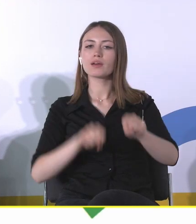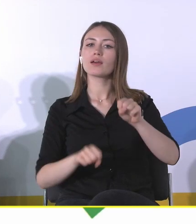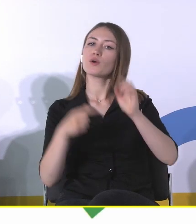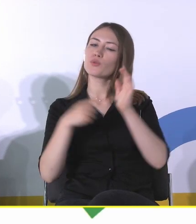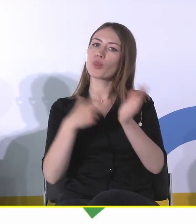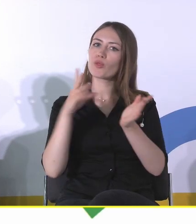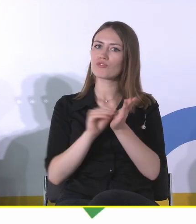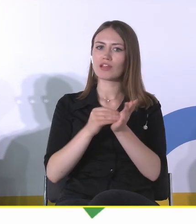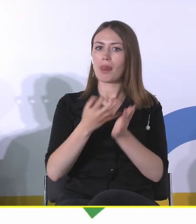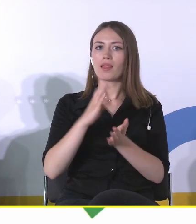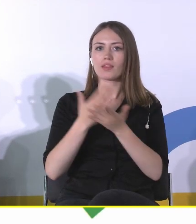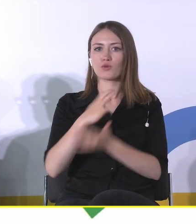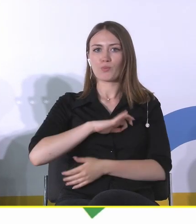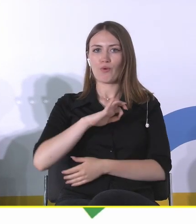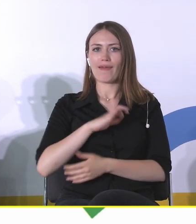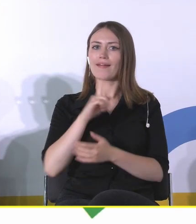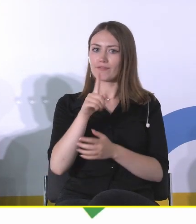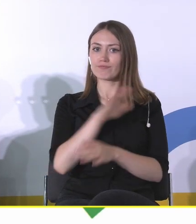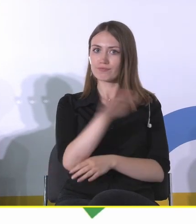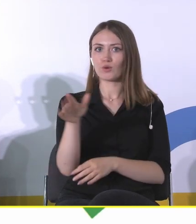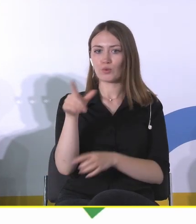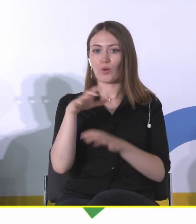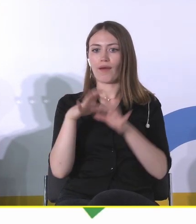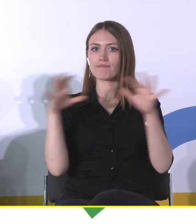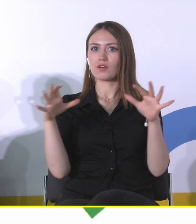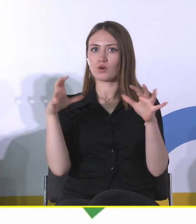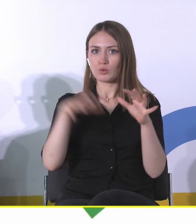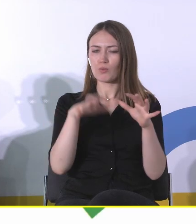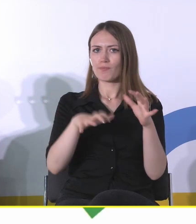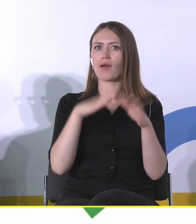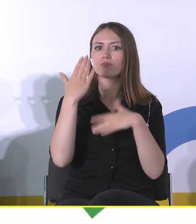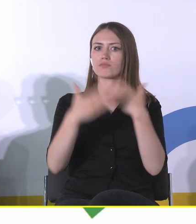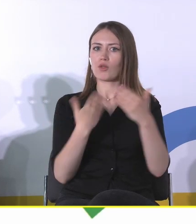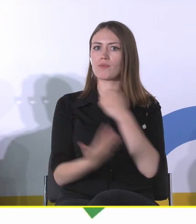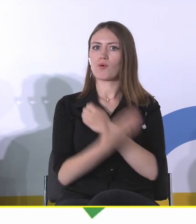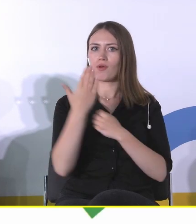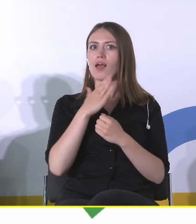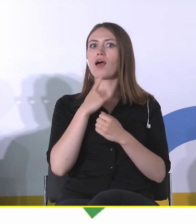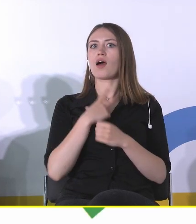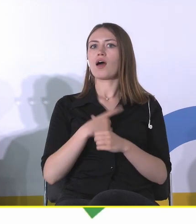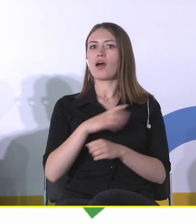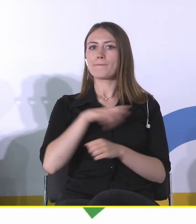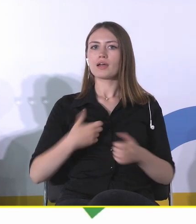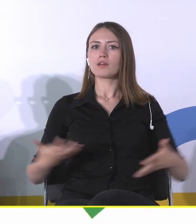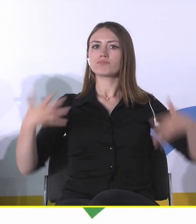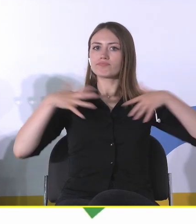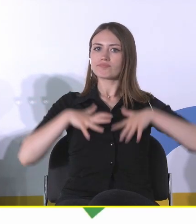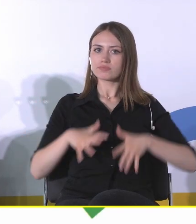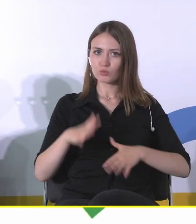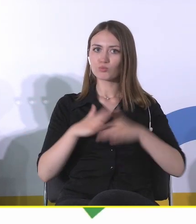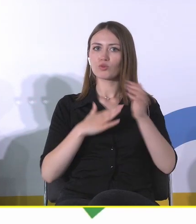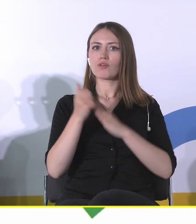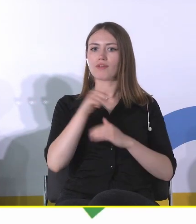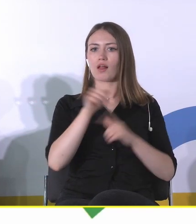moje, ale było też szerszej grupy. Potem okazuje się, że okej, no to w takim razie budujemy tożsamość, stworzy się nowa tożsamość lokalna, która wcale nie jest